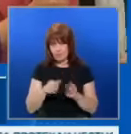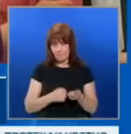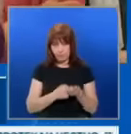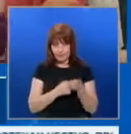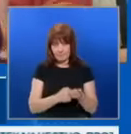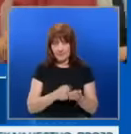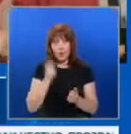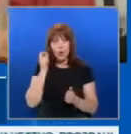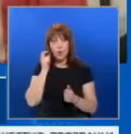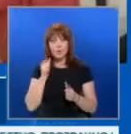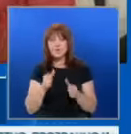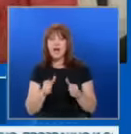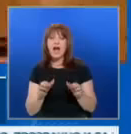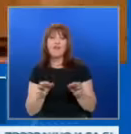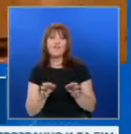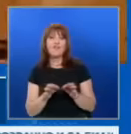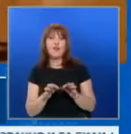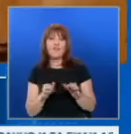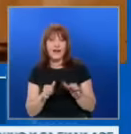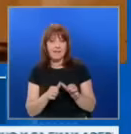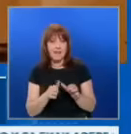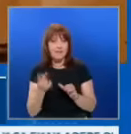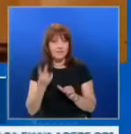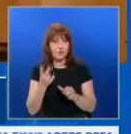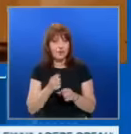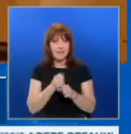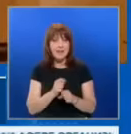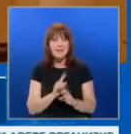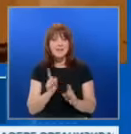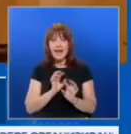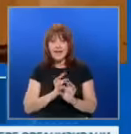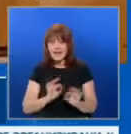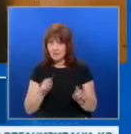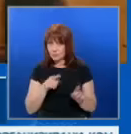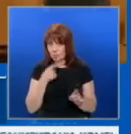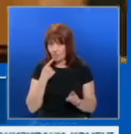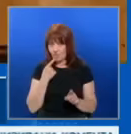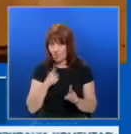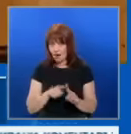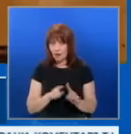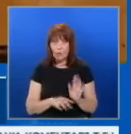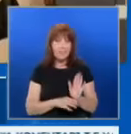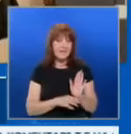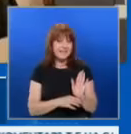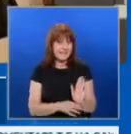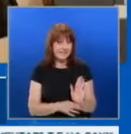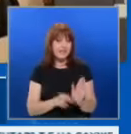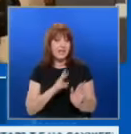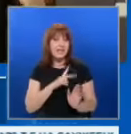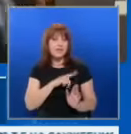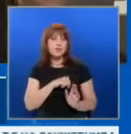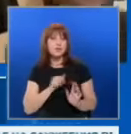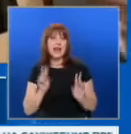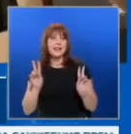Урсула фон дер Лайен за втори мандат. Не стана ясно обаче дали той говори като представител наистина на социал